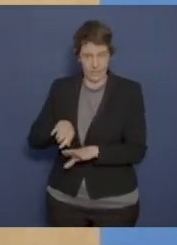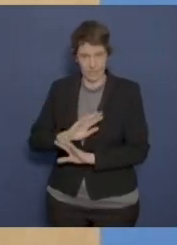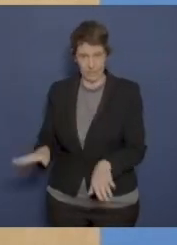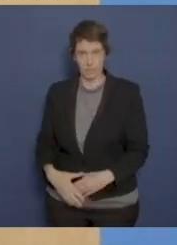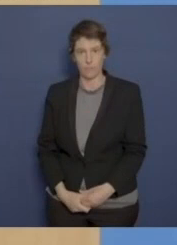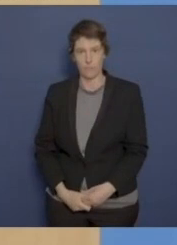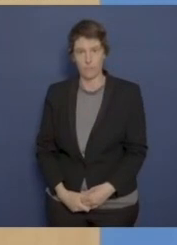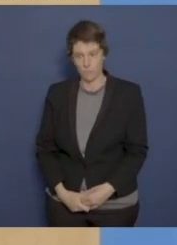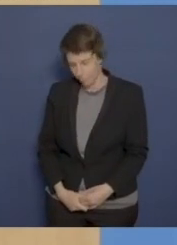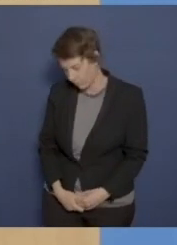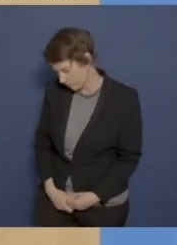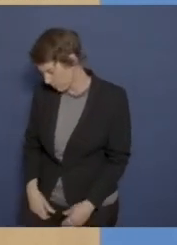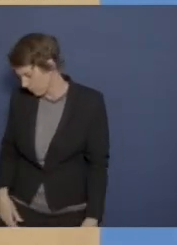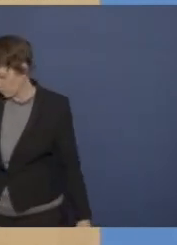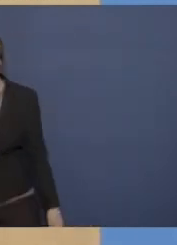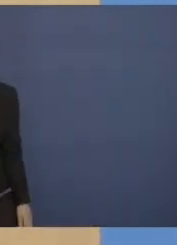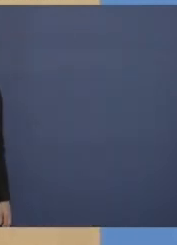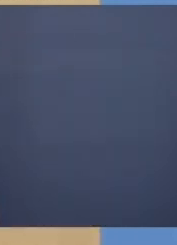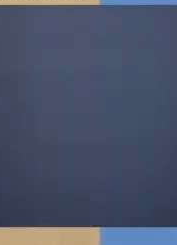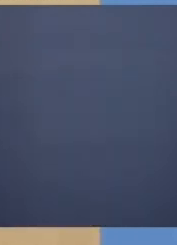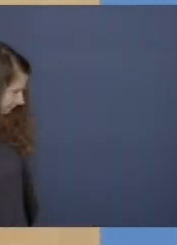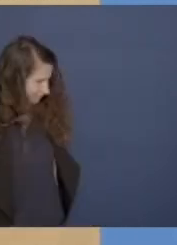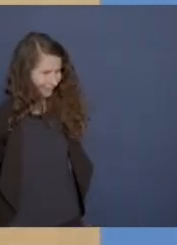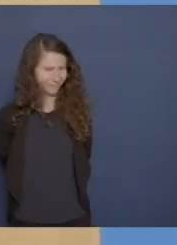So, dann Frau Doudin auch zu diesem Thema.